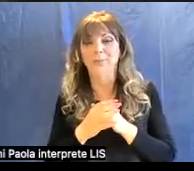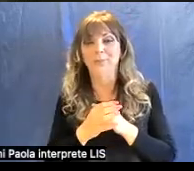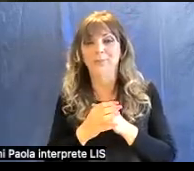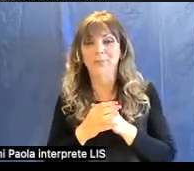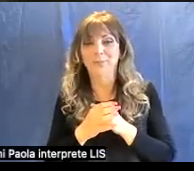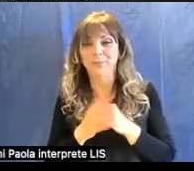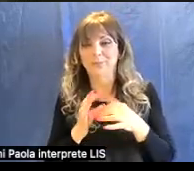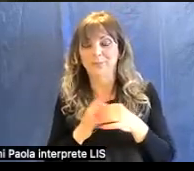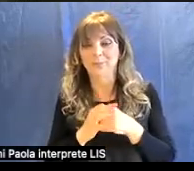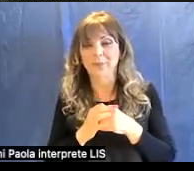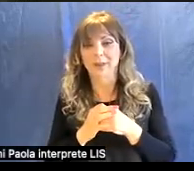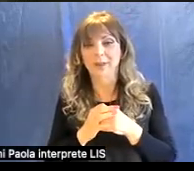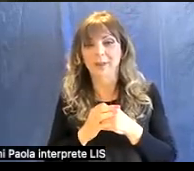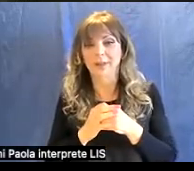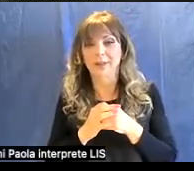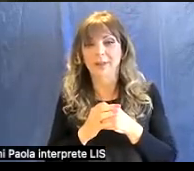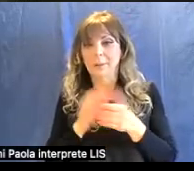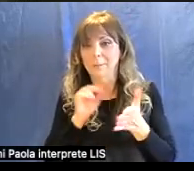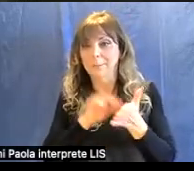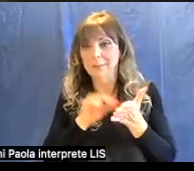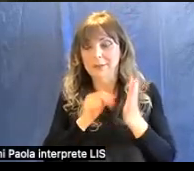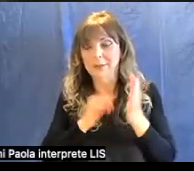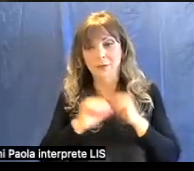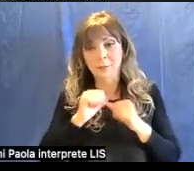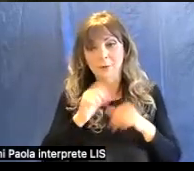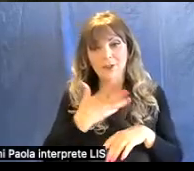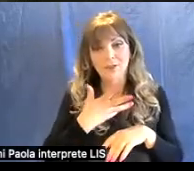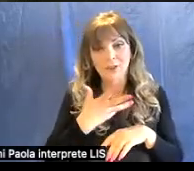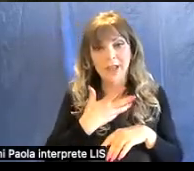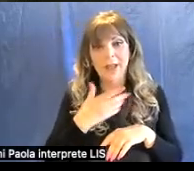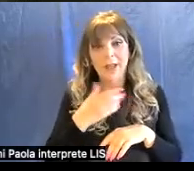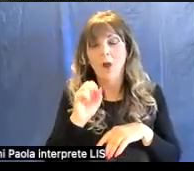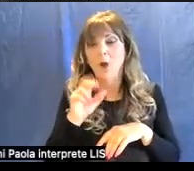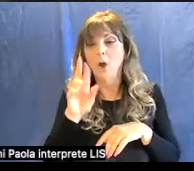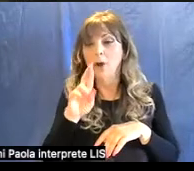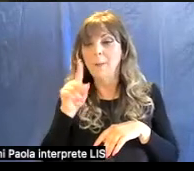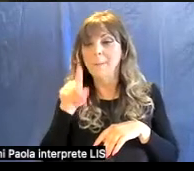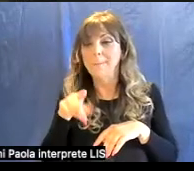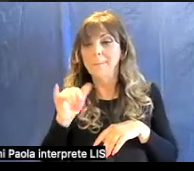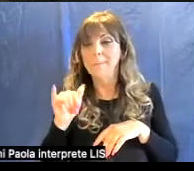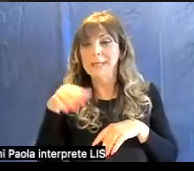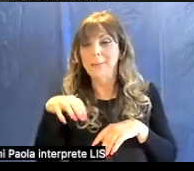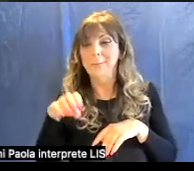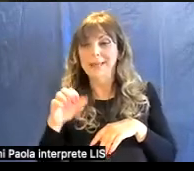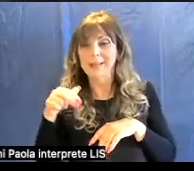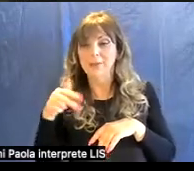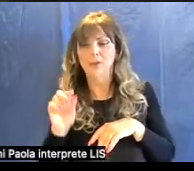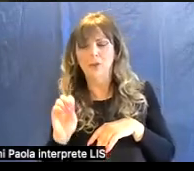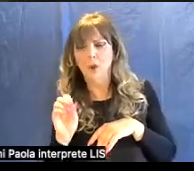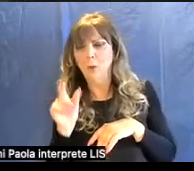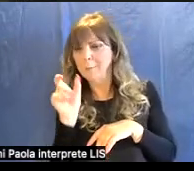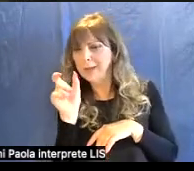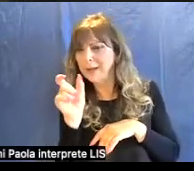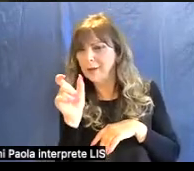tra i pigmenti più famosi abbiamo l'orpimento, che è una contrazione del termine